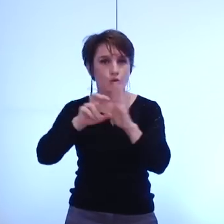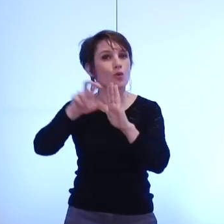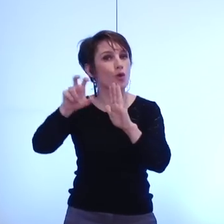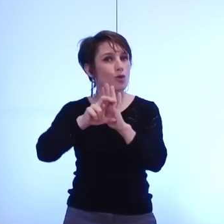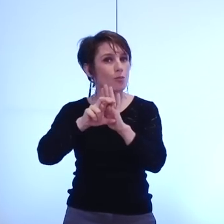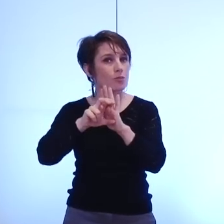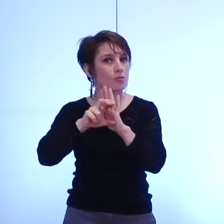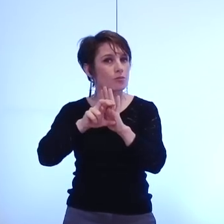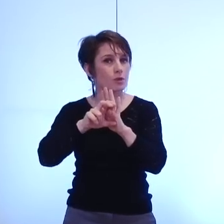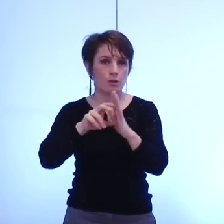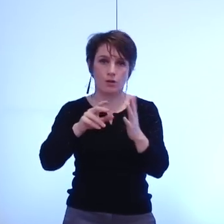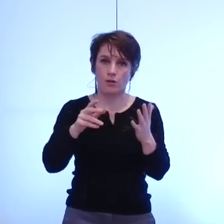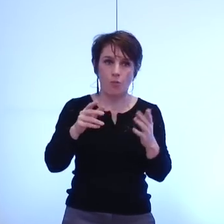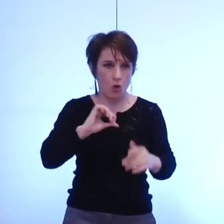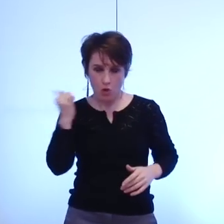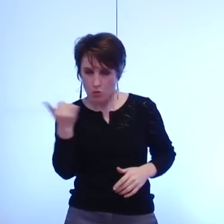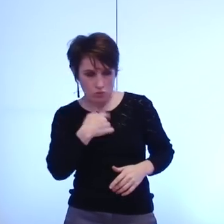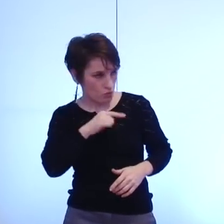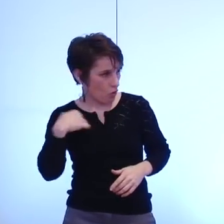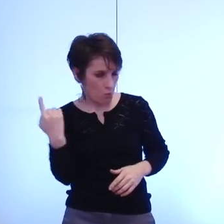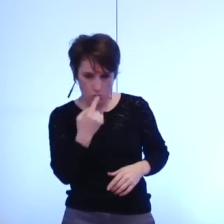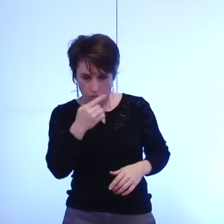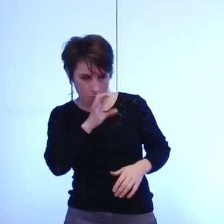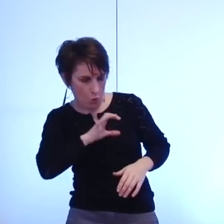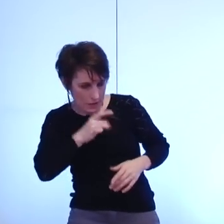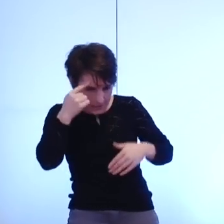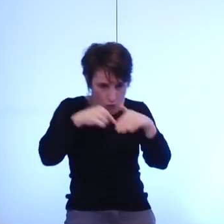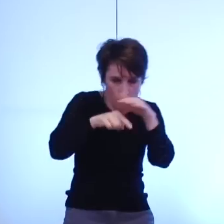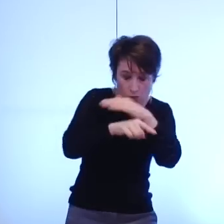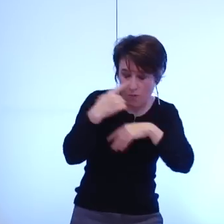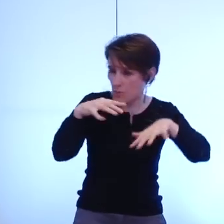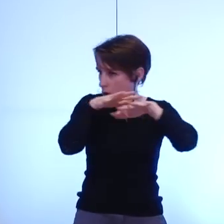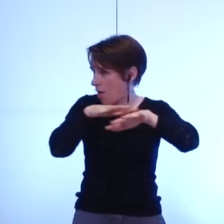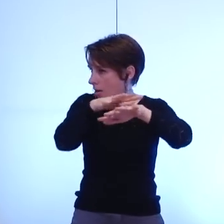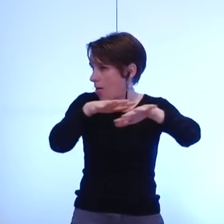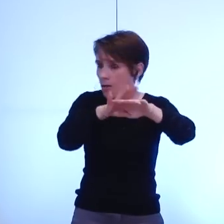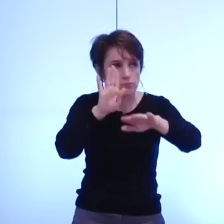ait à en deviner les contours au hasard des couperets qui tombent ? Je vous remercie.